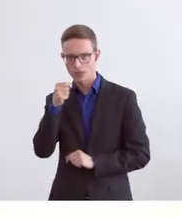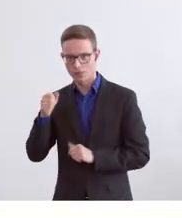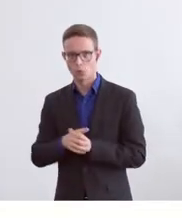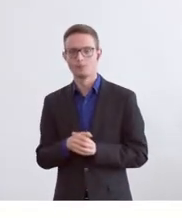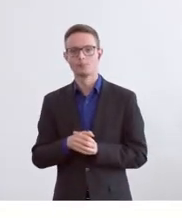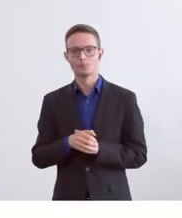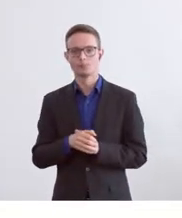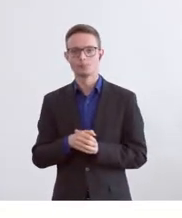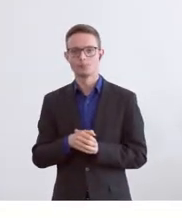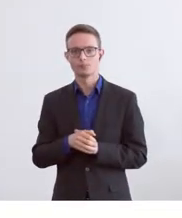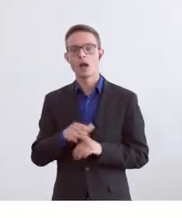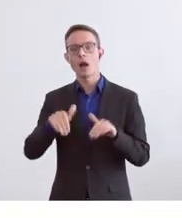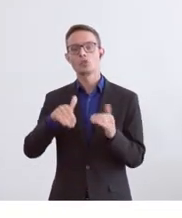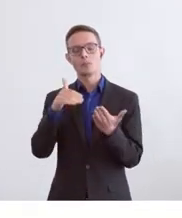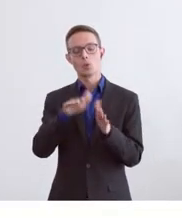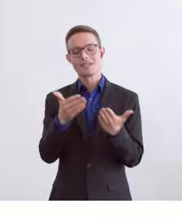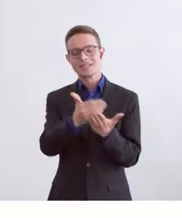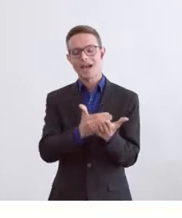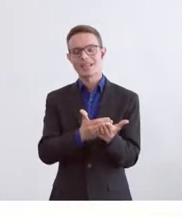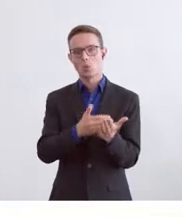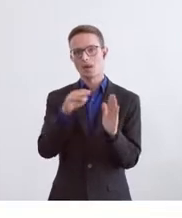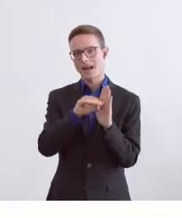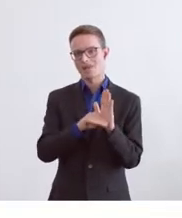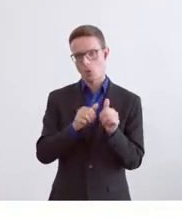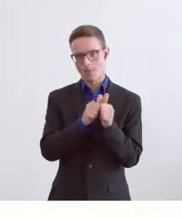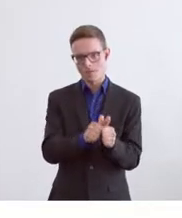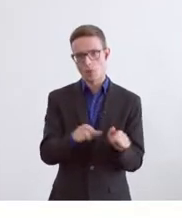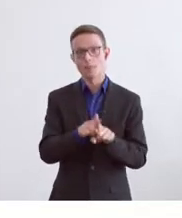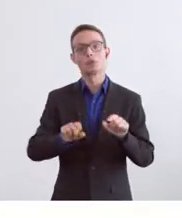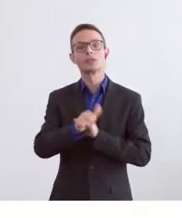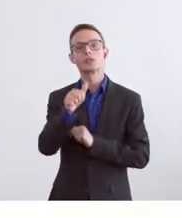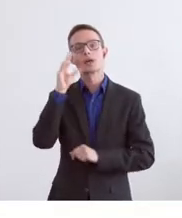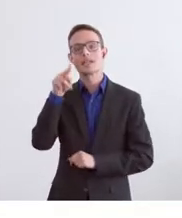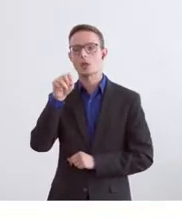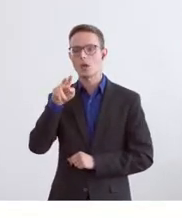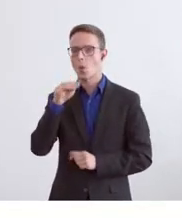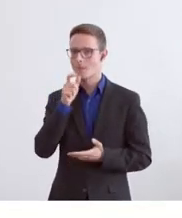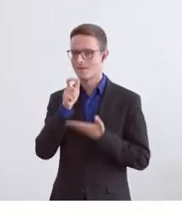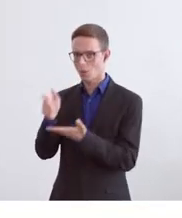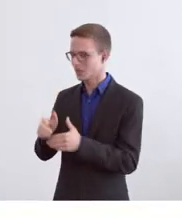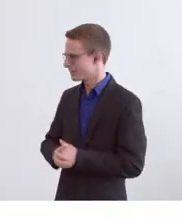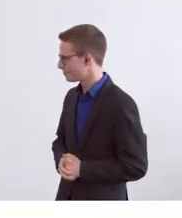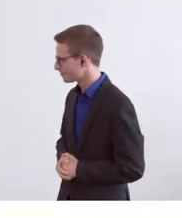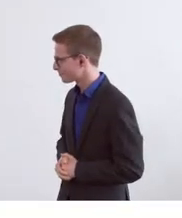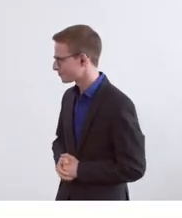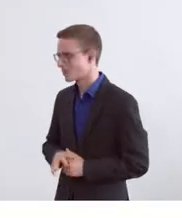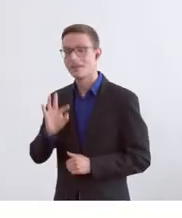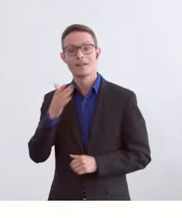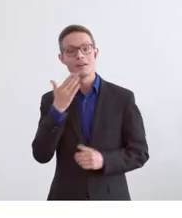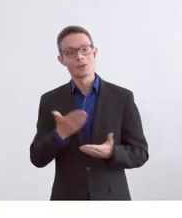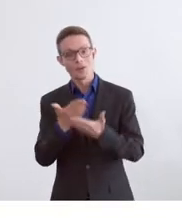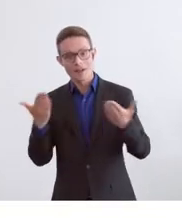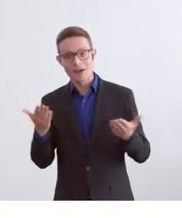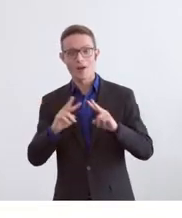von der Abstimmungszeitung gehen, das heisst, ich würde gerne Martin Neukom zuerst das Wort übergeben. Danke vielmals. Die Bevölkerung hat